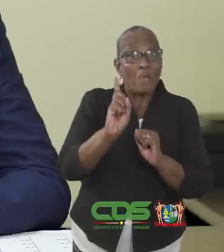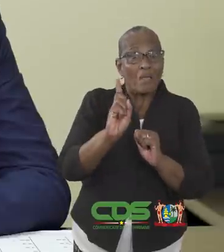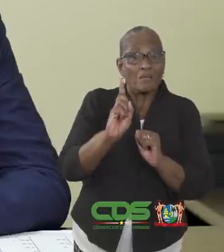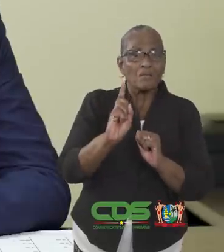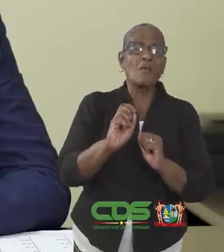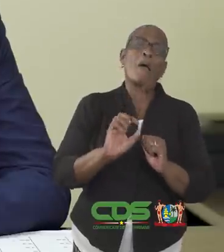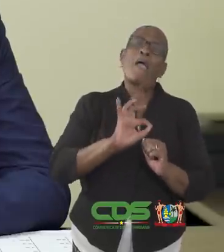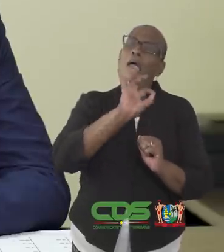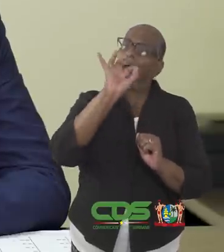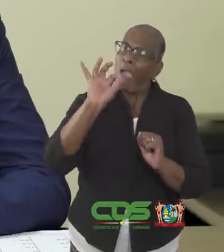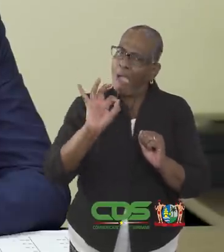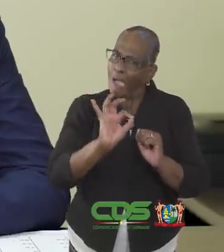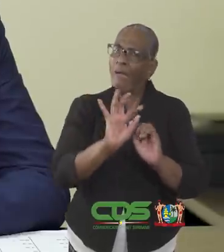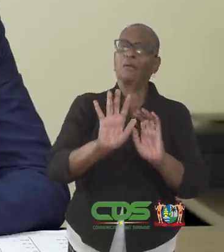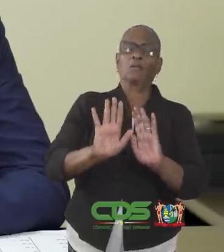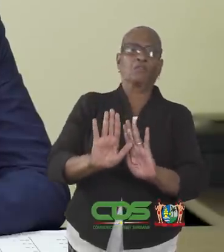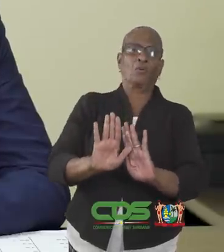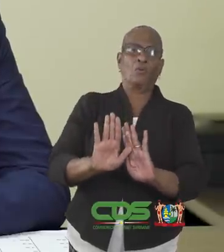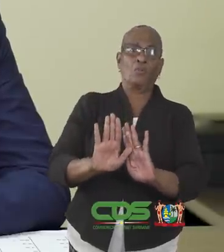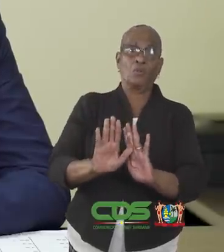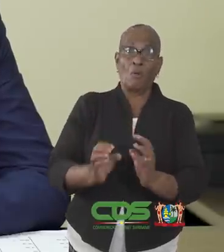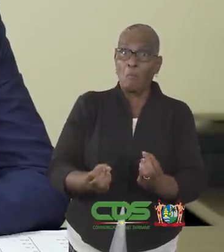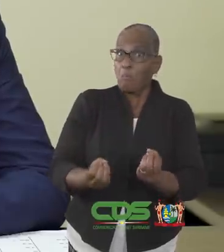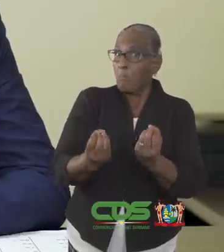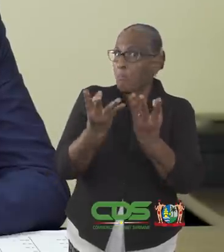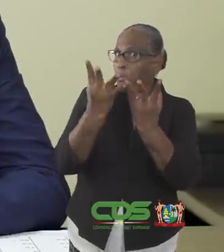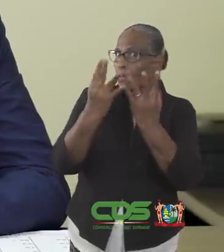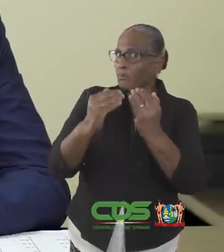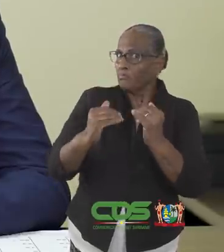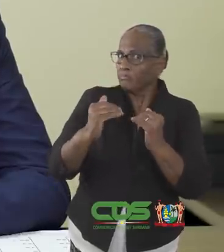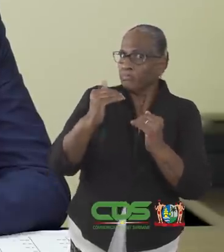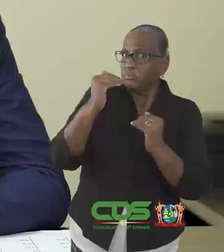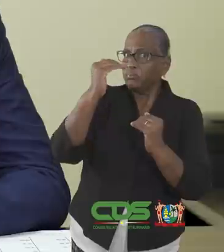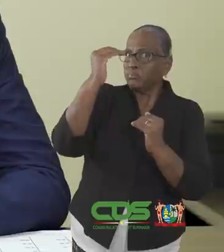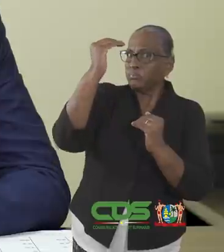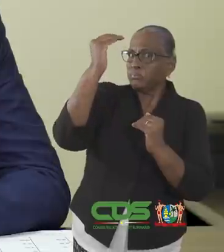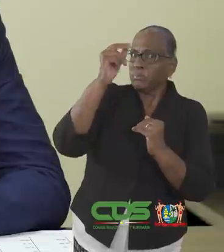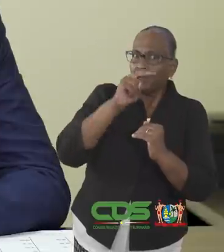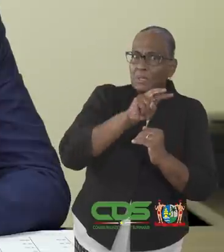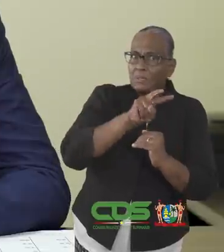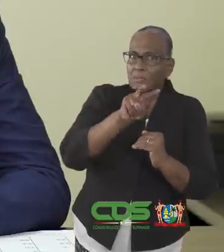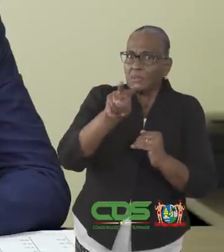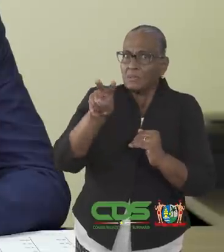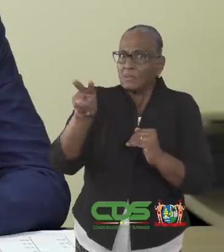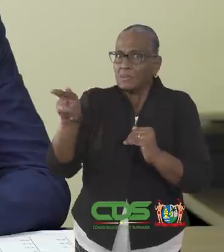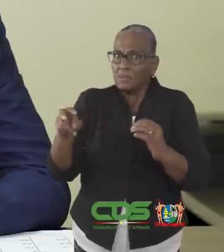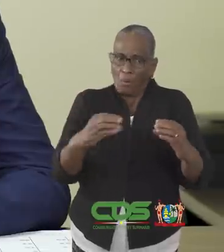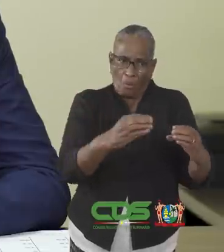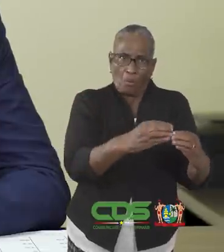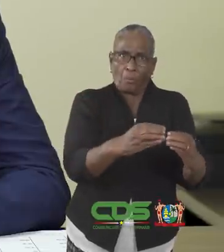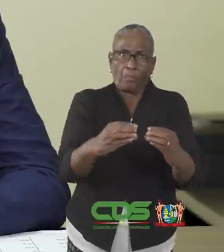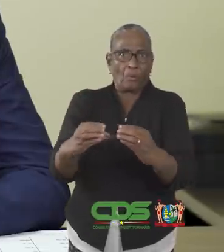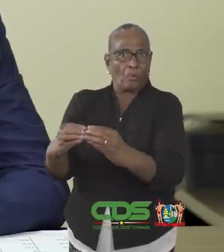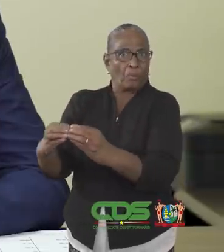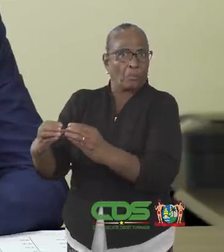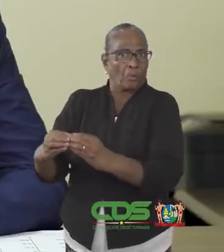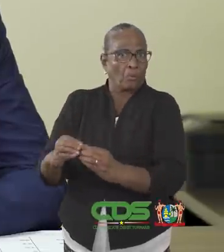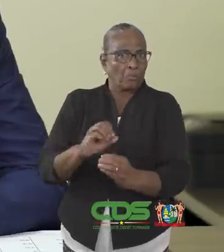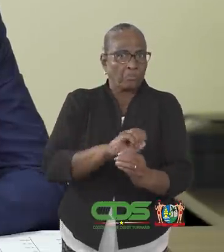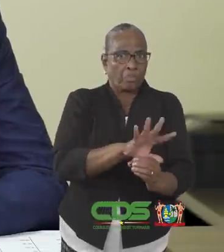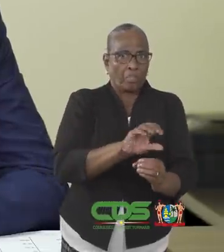Dit is het moment om erger te voorkomen. De bron van de stijging is terug te traceren naar een aantal clusters.